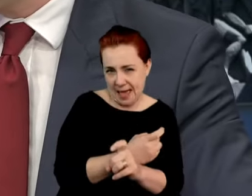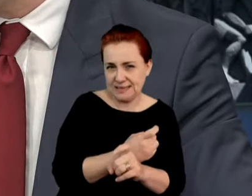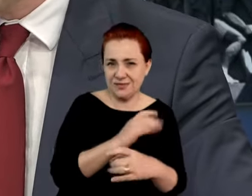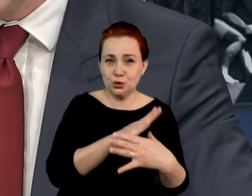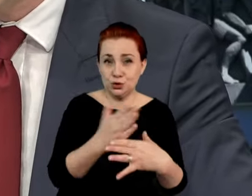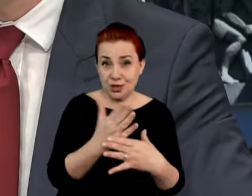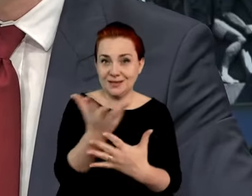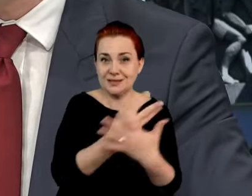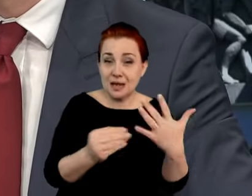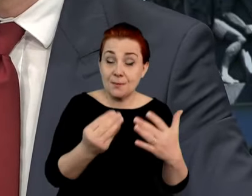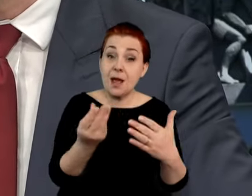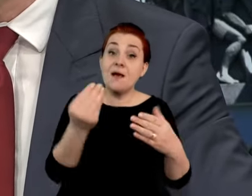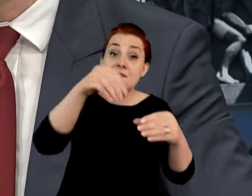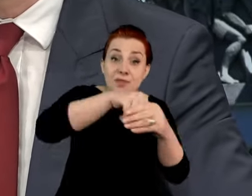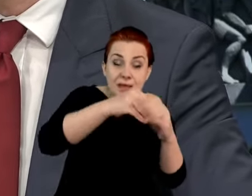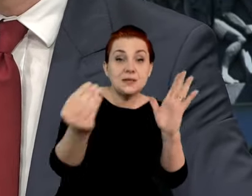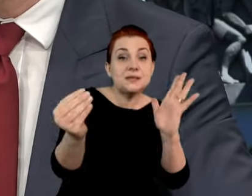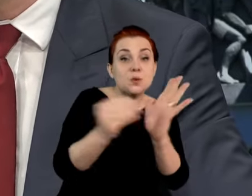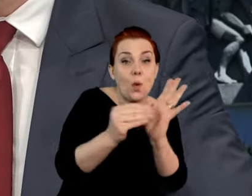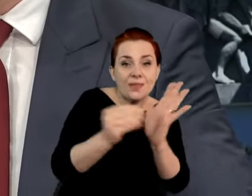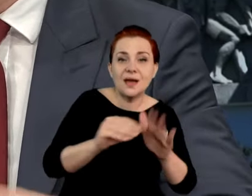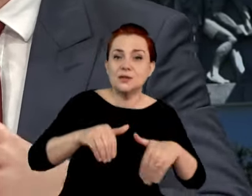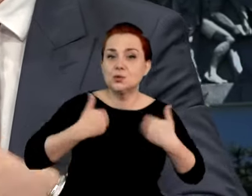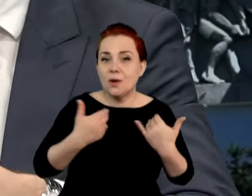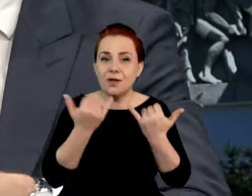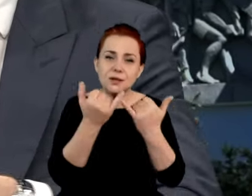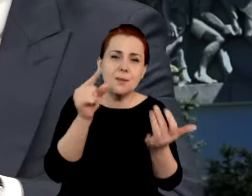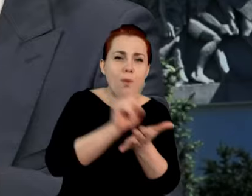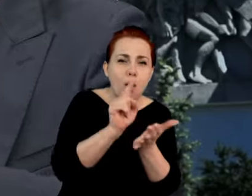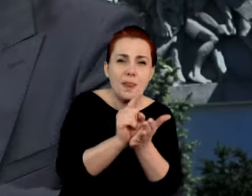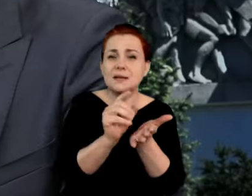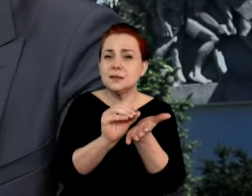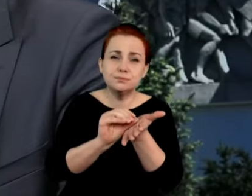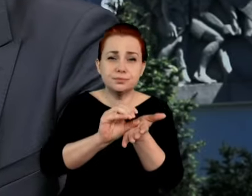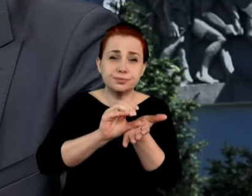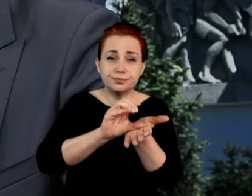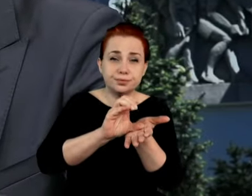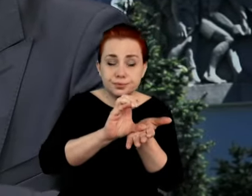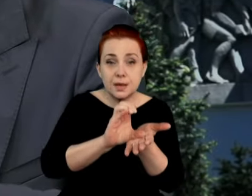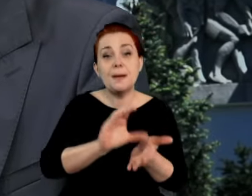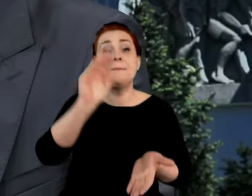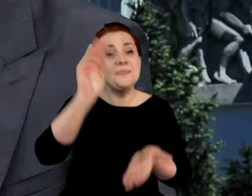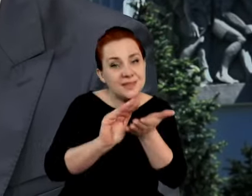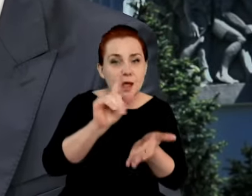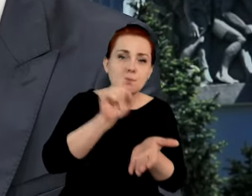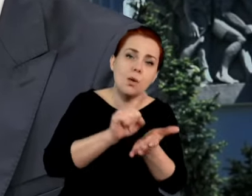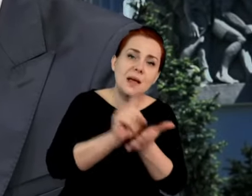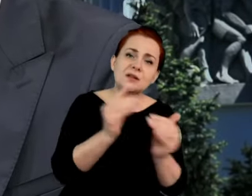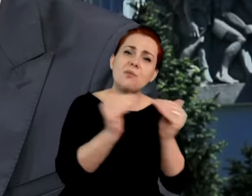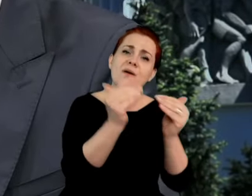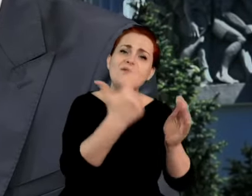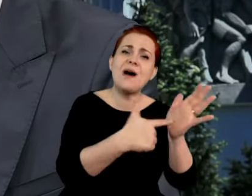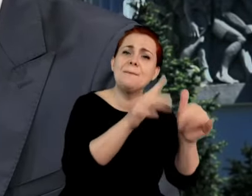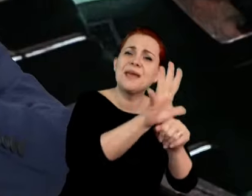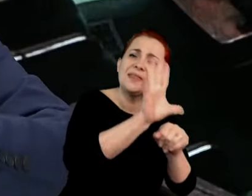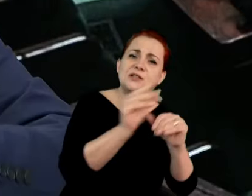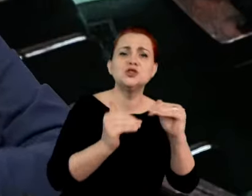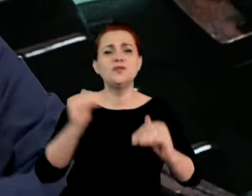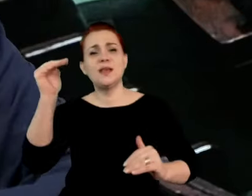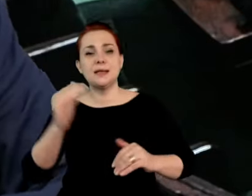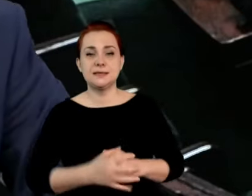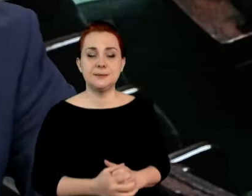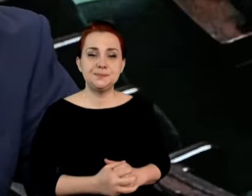płaci razem ze składką zdrowotną, z podatkami, ze wszystkimi składnikami niższe podatki niż w 2015 roku czy wyższe? Panie mysze, to